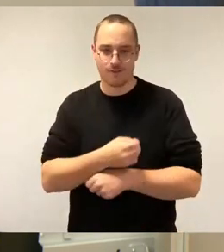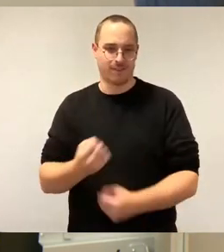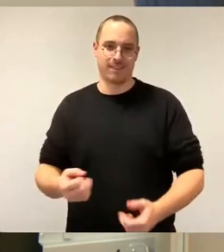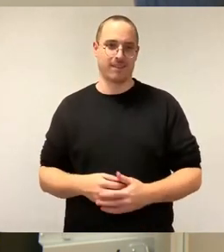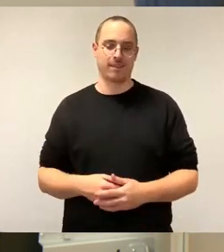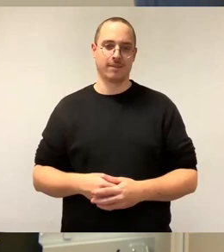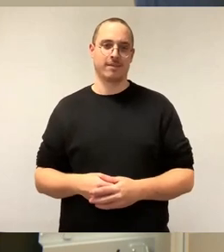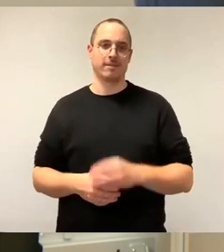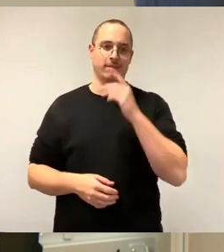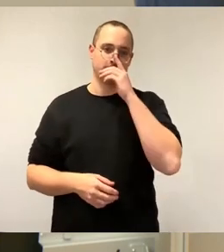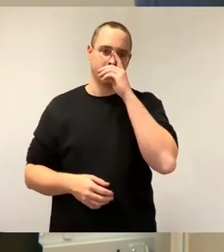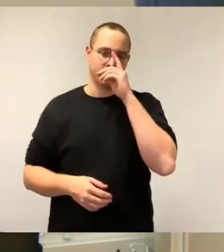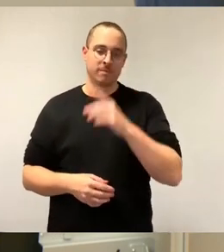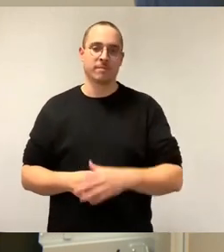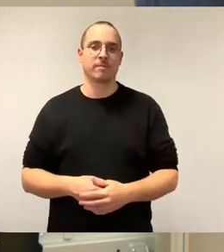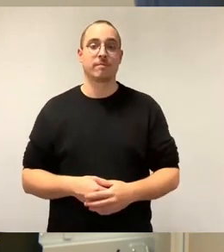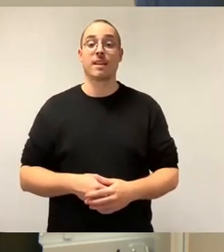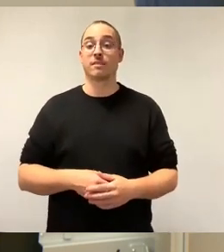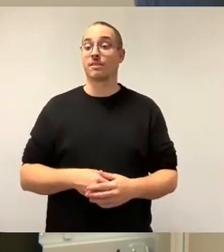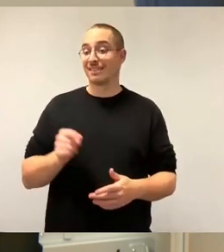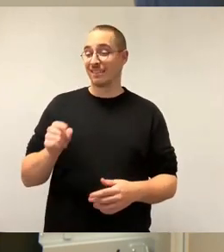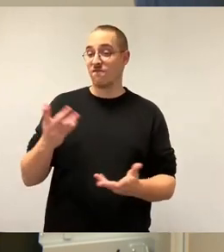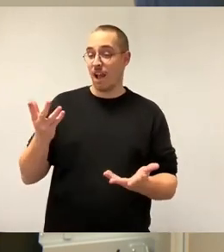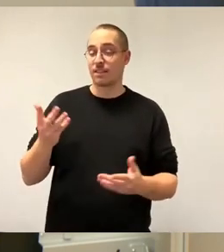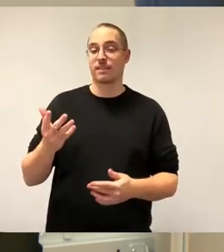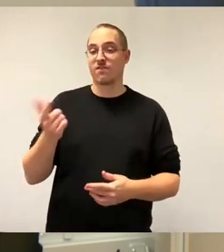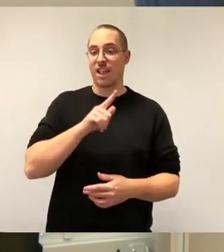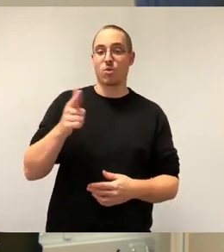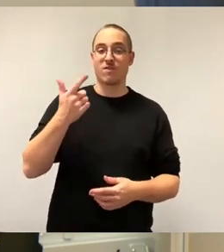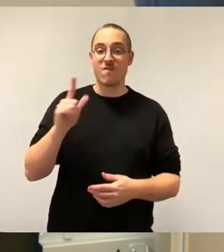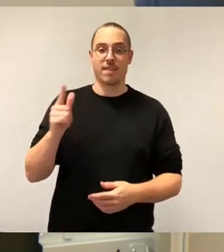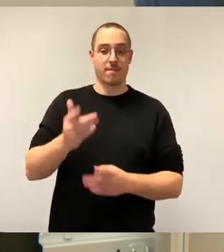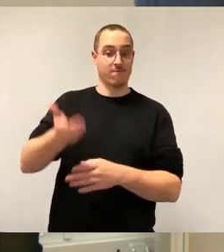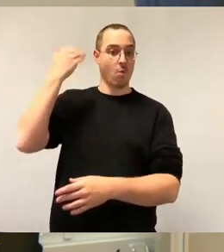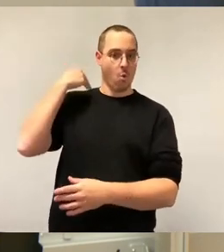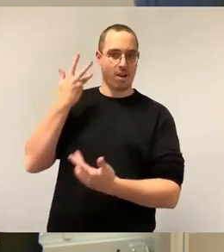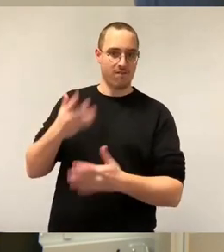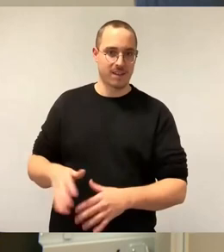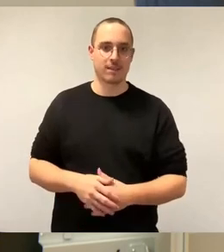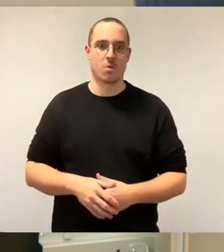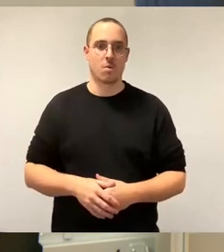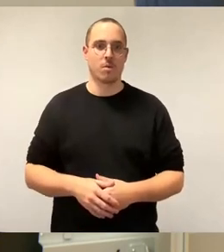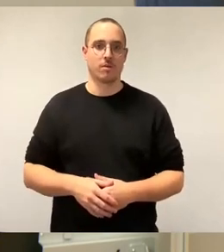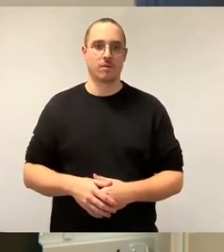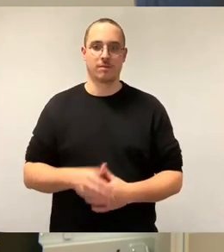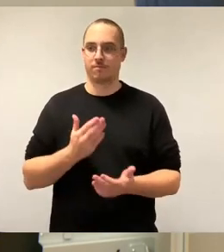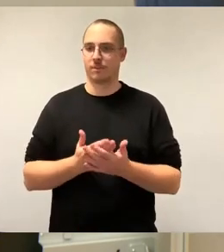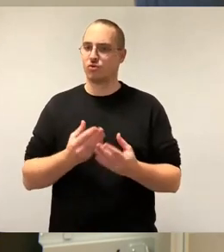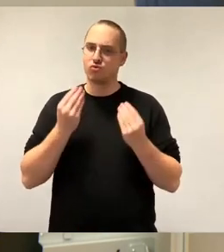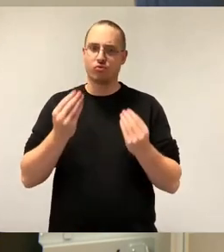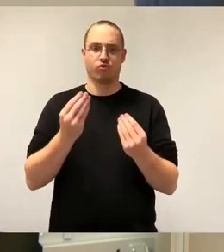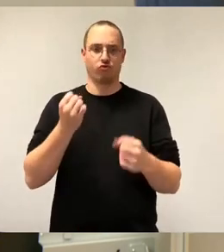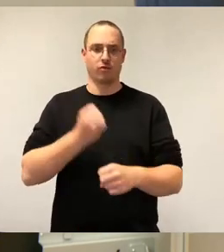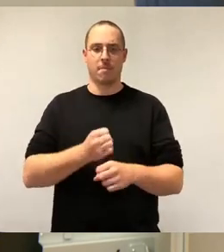2020, konnte keines der WED-Projekte in weniger als 18 Monaten abgeschlossen werden. Heute gehören Lieferverzögerung und